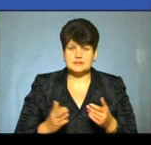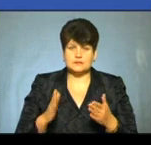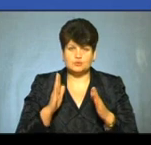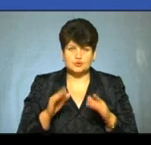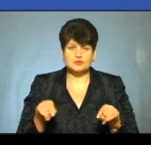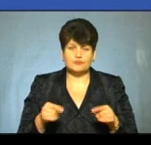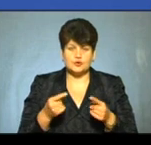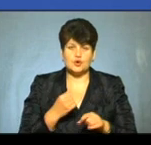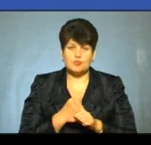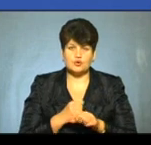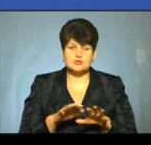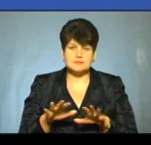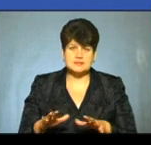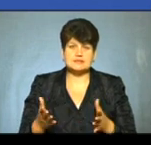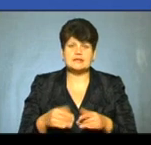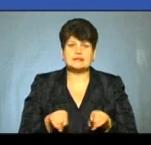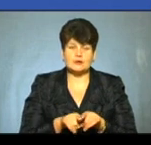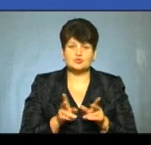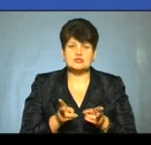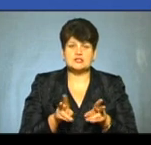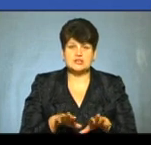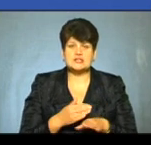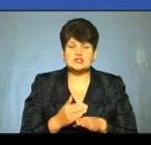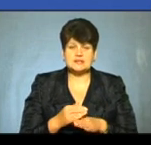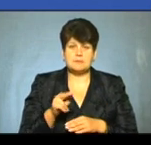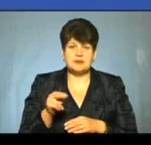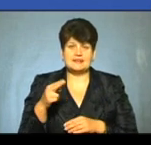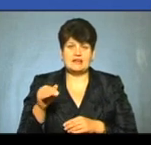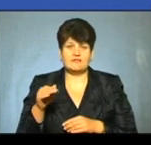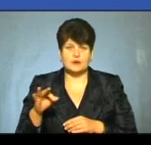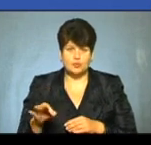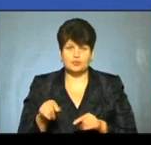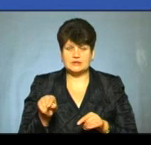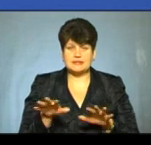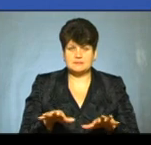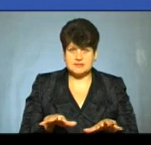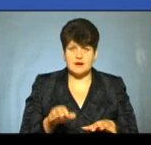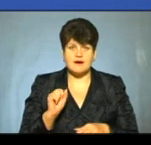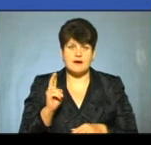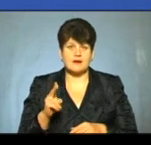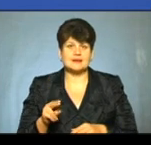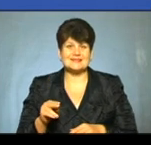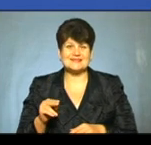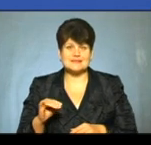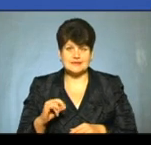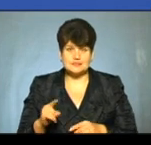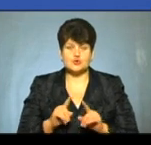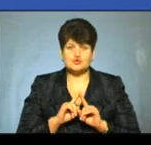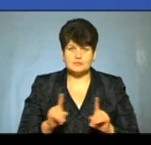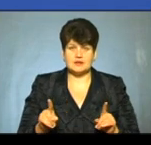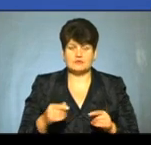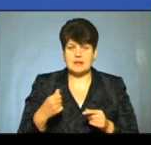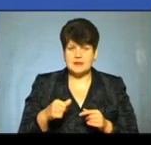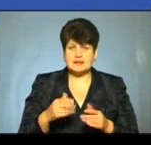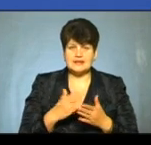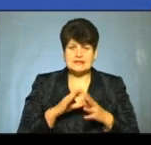які будуть створювати робочі місця, з яких буде також залишатися частина ПДФО у них на містах. Акциз, особливо на пальне, є